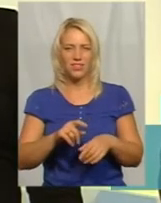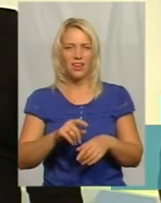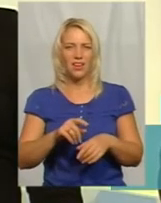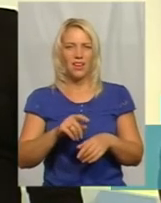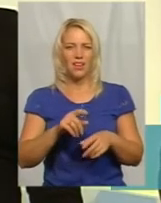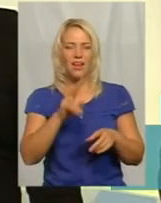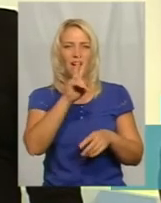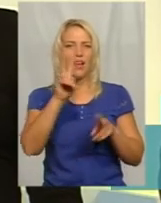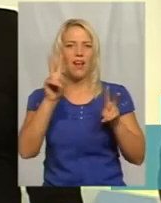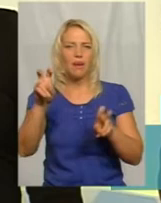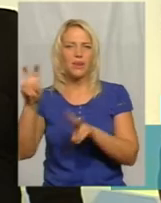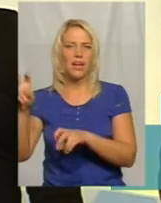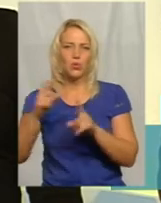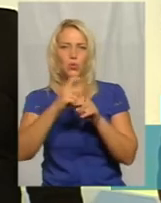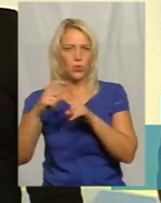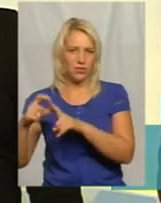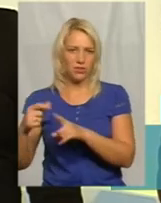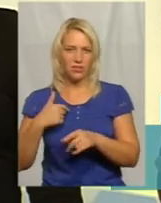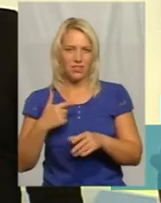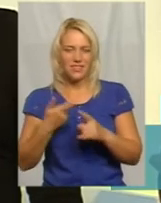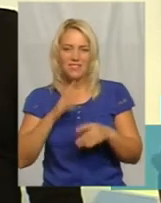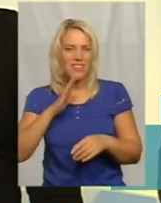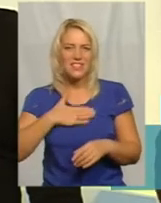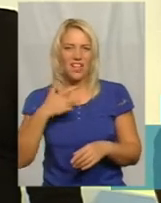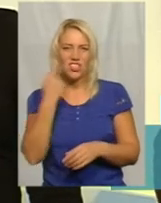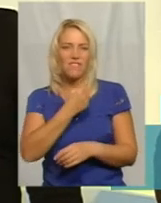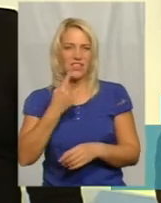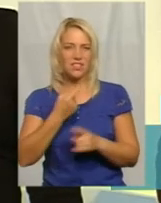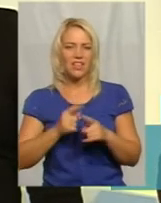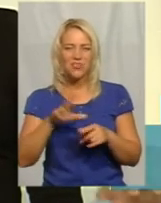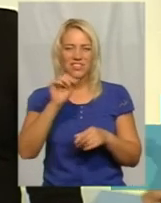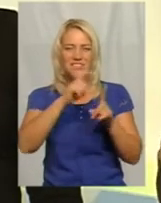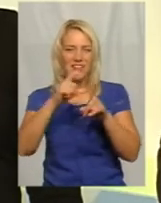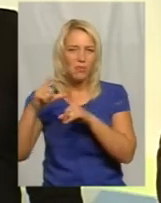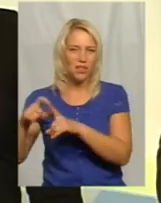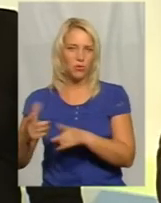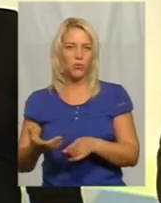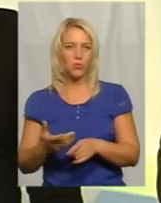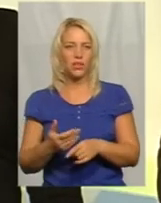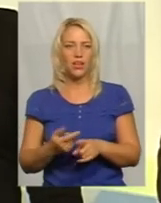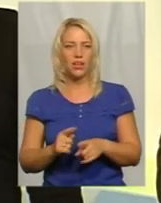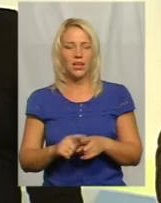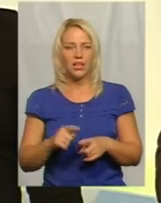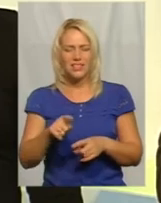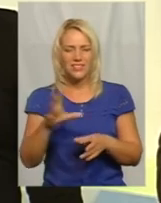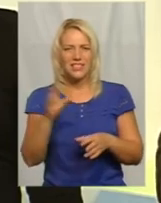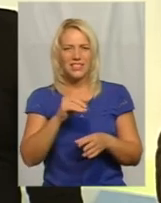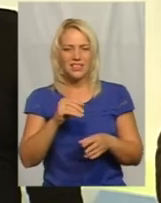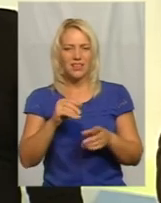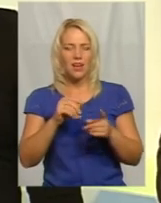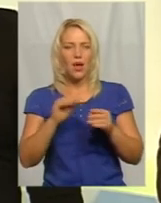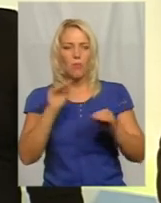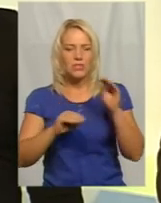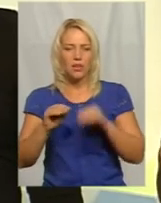Це не із нашого языка. Все эти аббревіатуры – це семитичні лінгвістичні построення. С